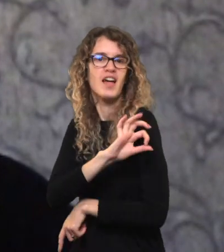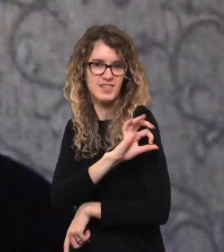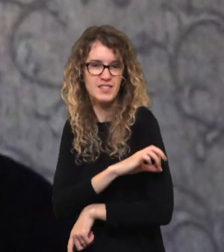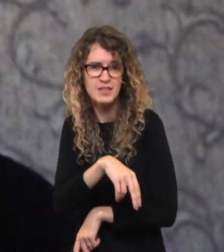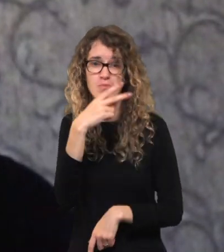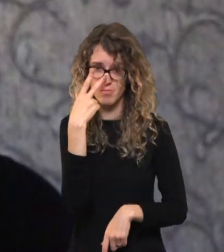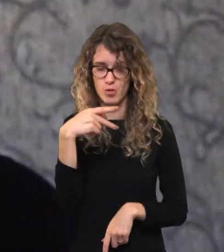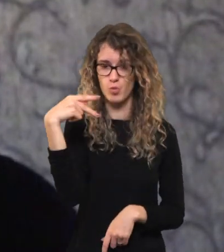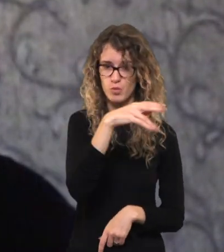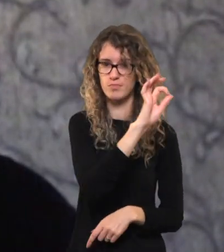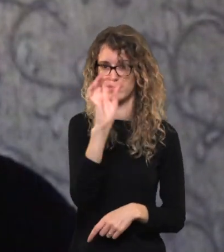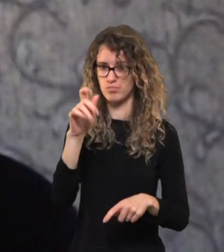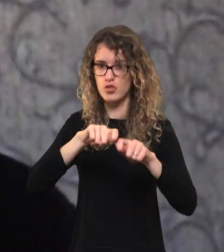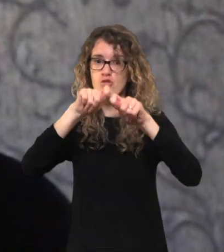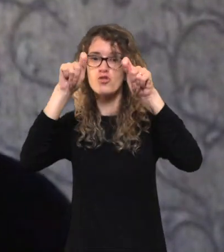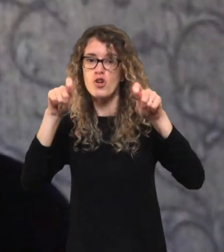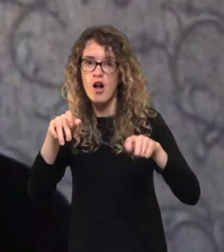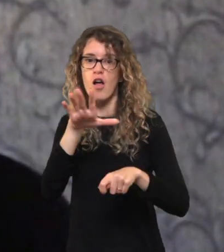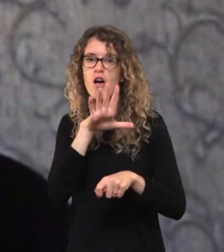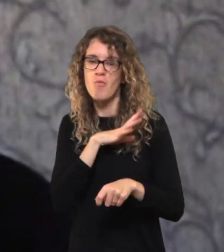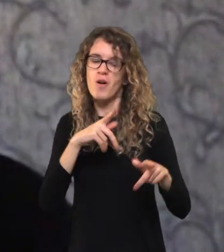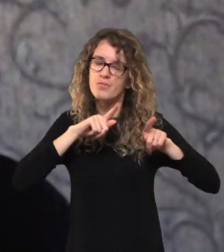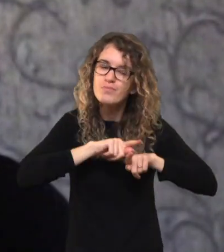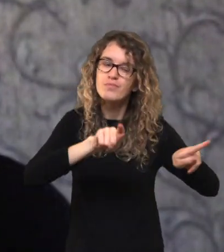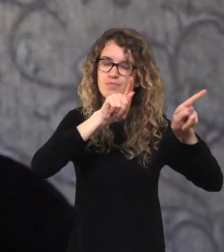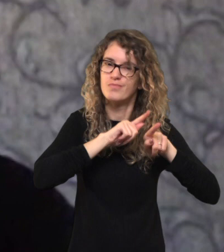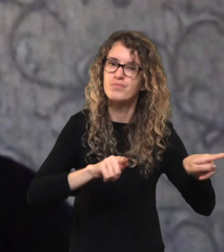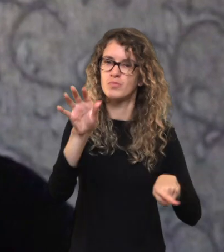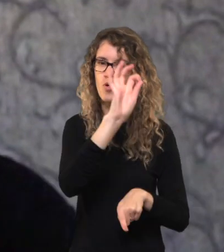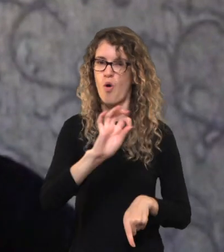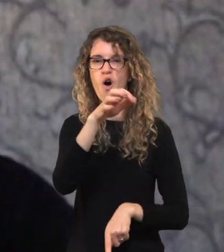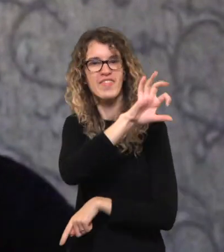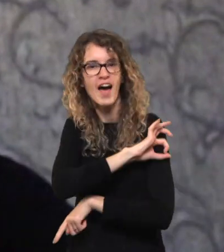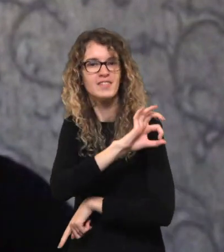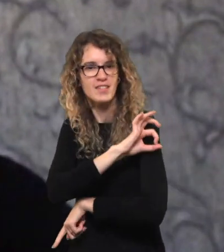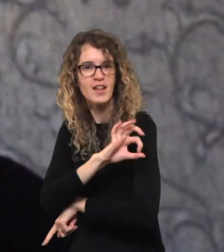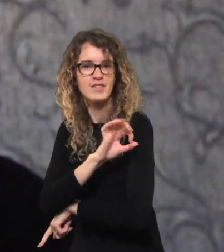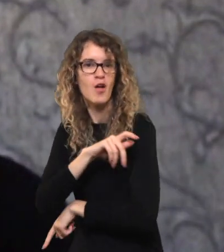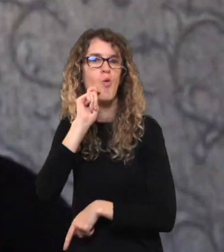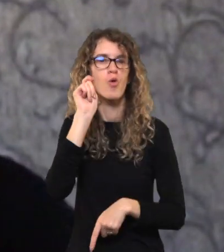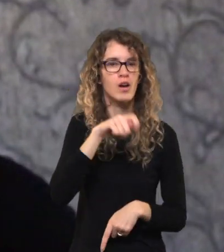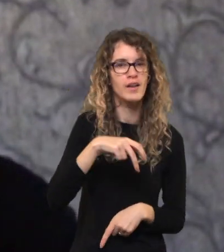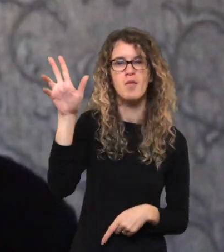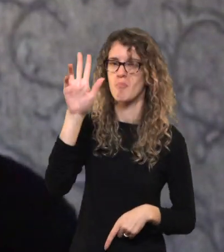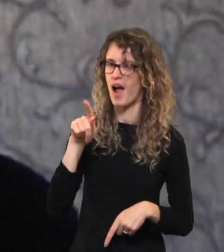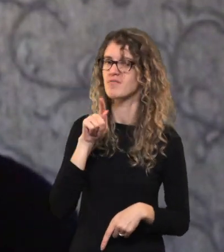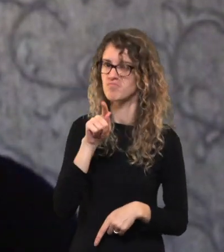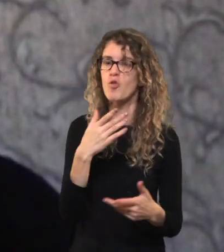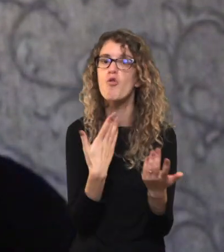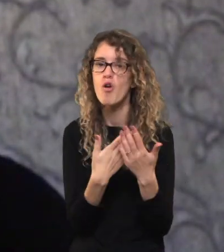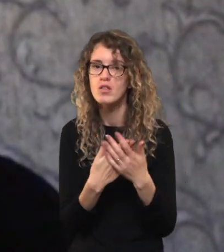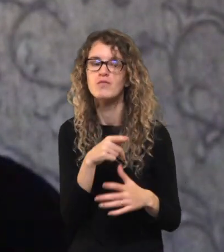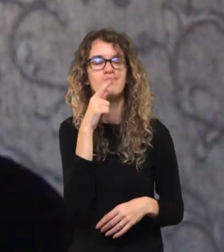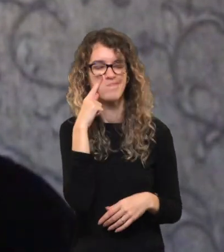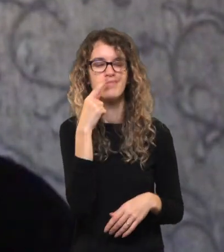nacistais. Jūs matėte, kaip nuo 2000-ųjų pradžios buvo brūkamas nacizmo ir fašizmo kultas Ukrainoje ir Baltijos šalise,